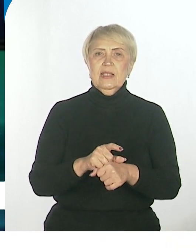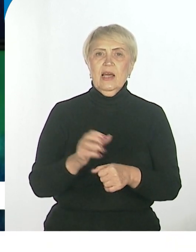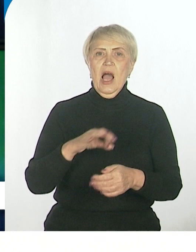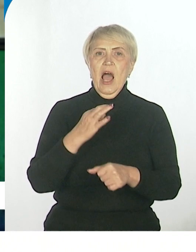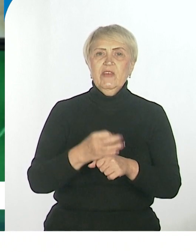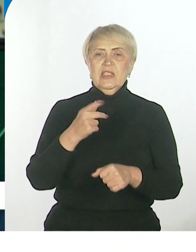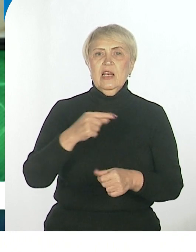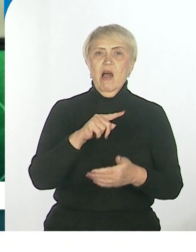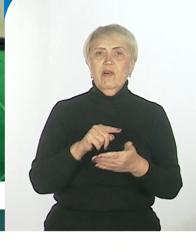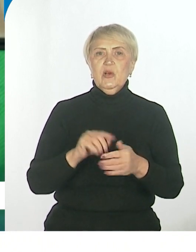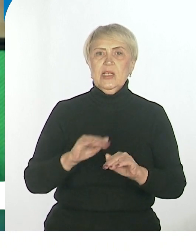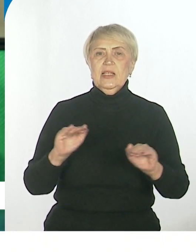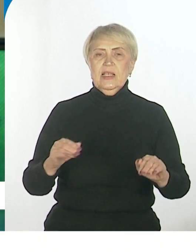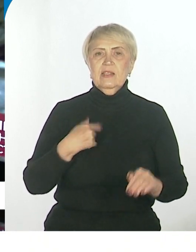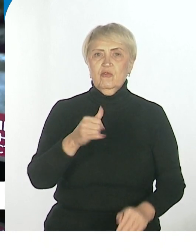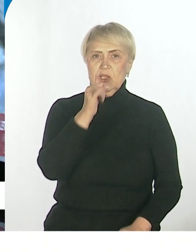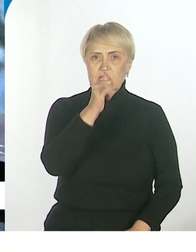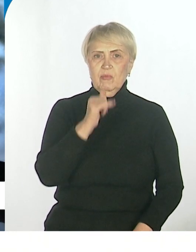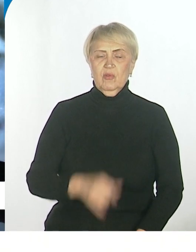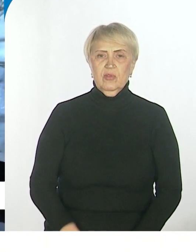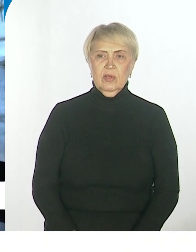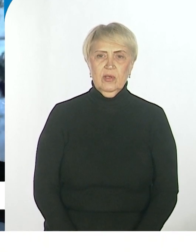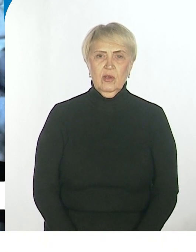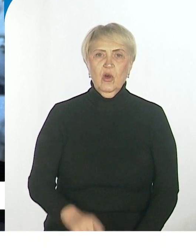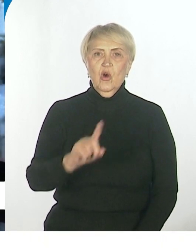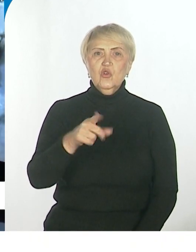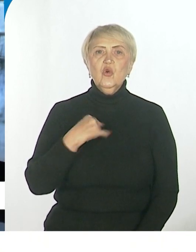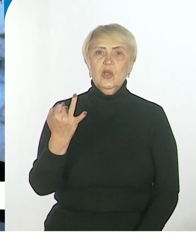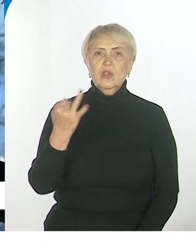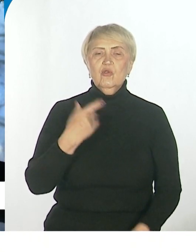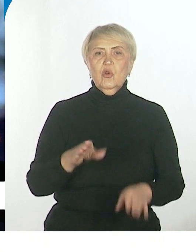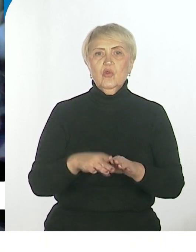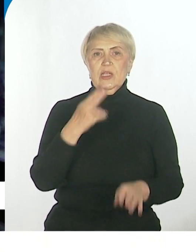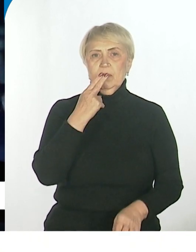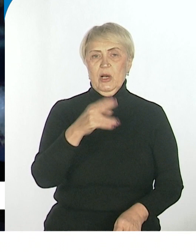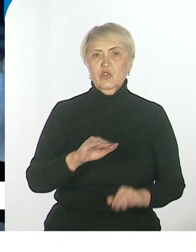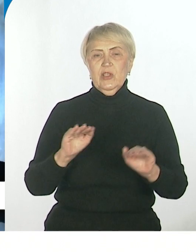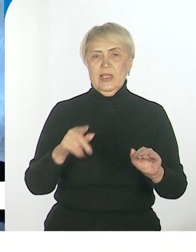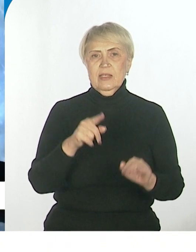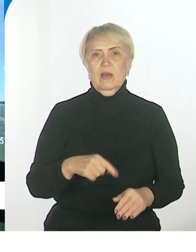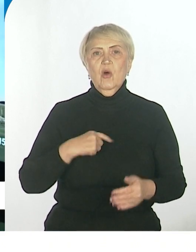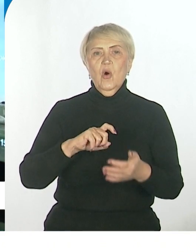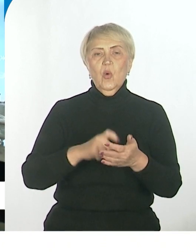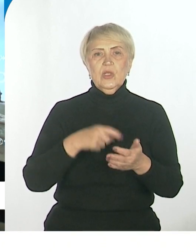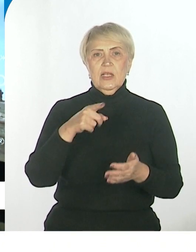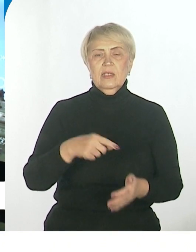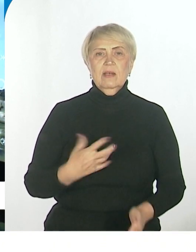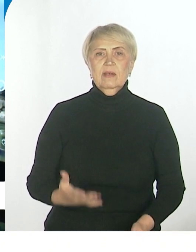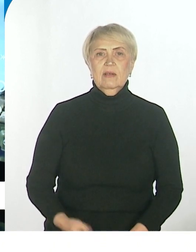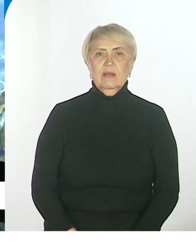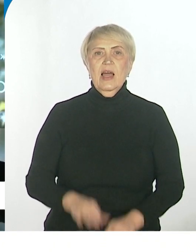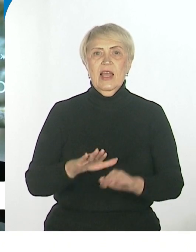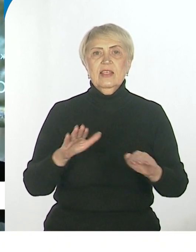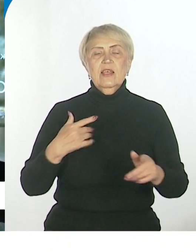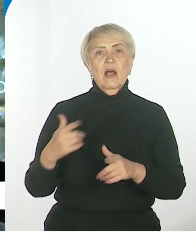умеют задавать, они вот и отличаются тем, что они честные, что интересуют и спрашивают. Вы знаете, ну, все равно же детей готовят, да,